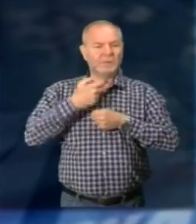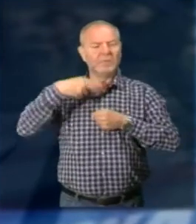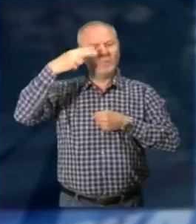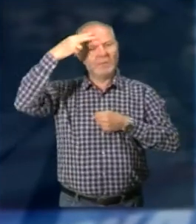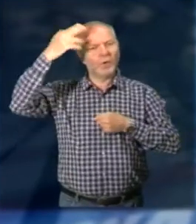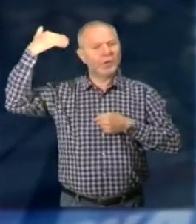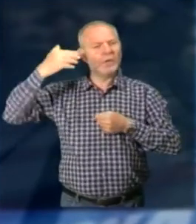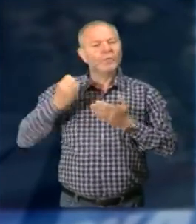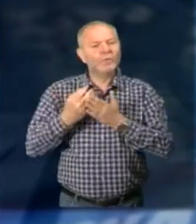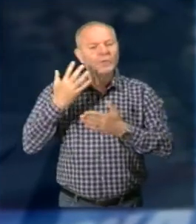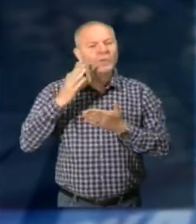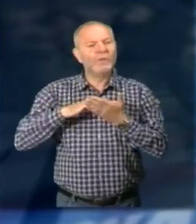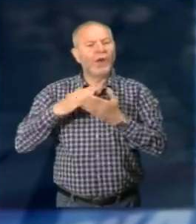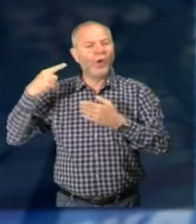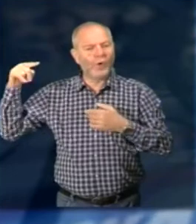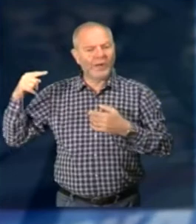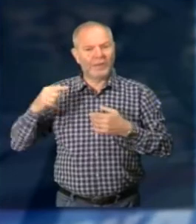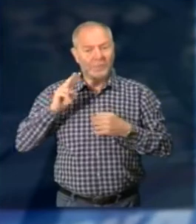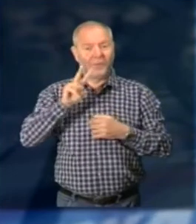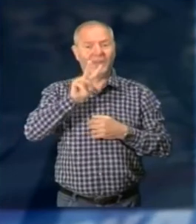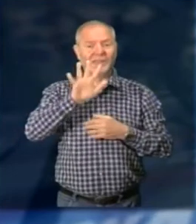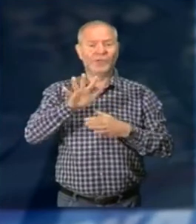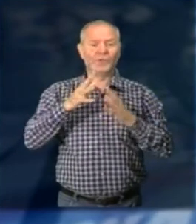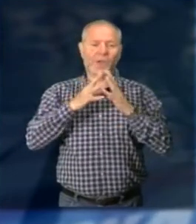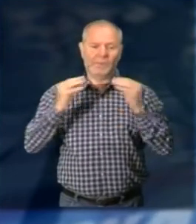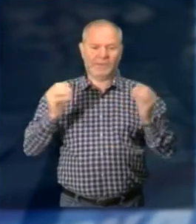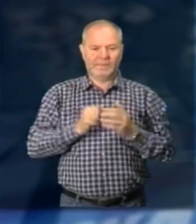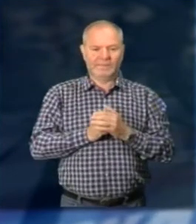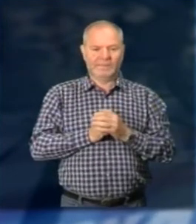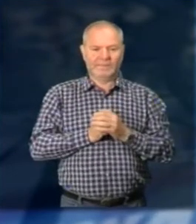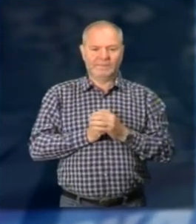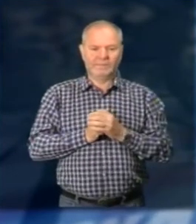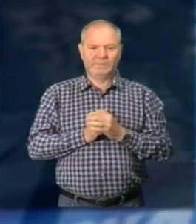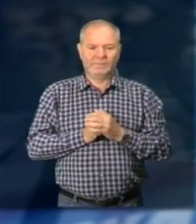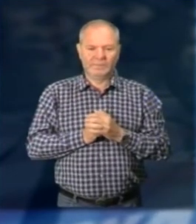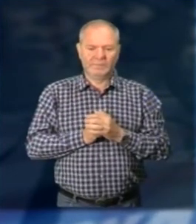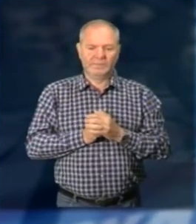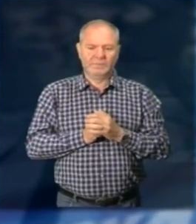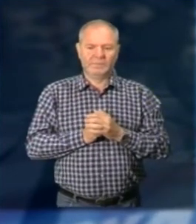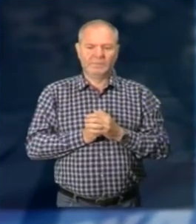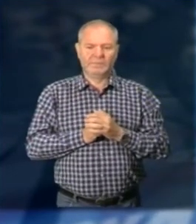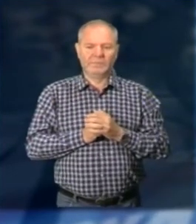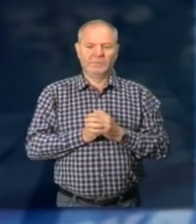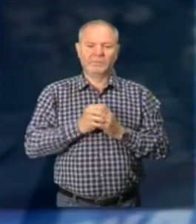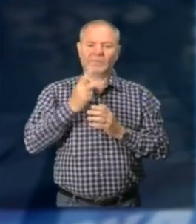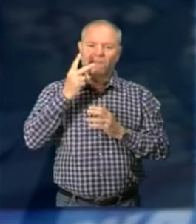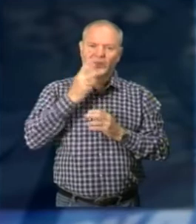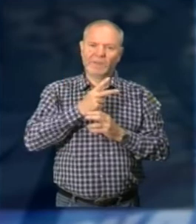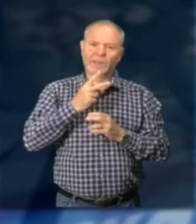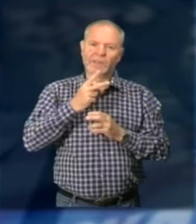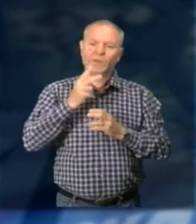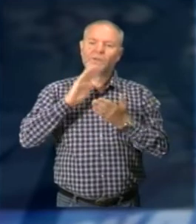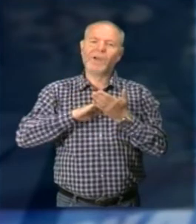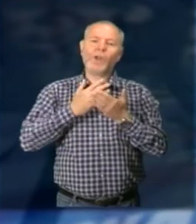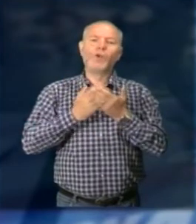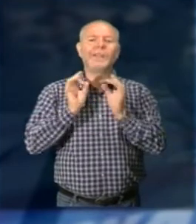vissuto le vicende che hanno portato al 25 aprile Criticando un po' la generazione dei miei genitori I valori della